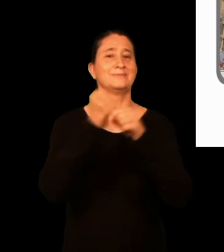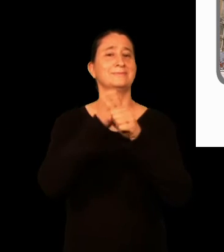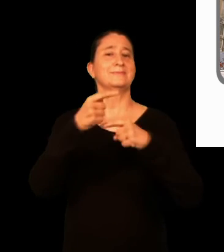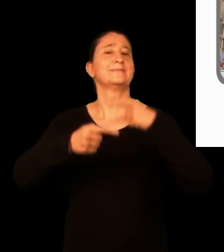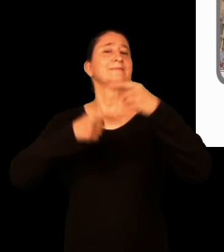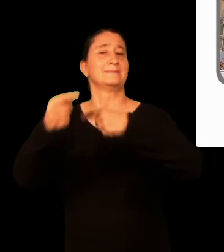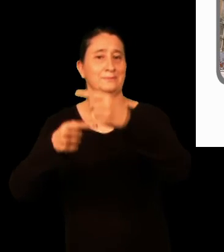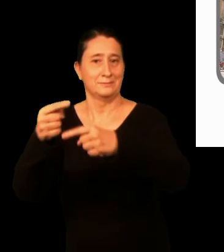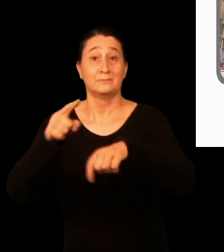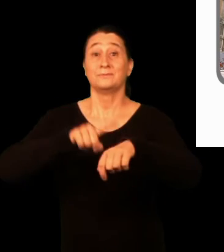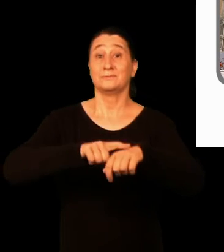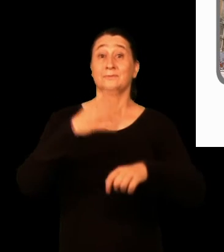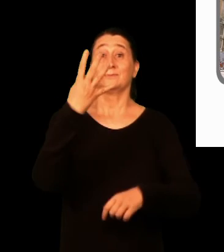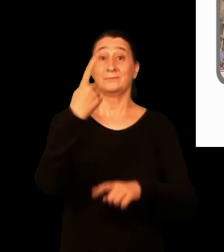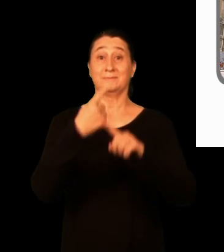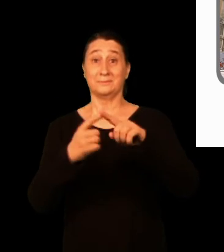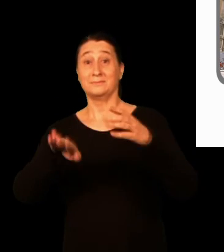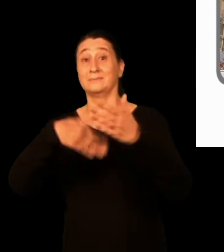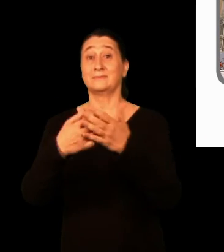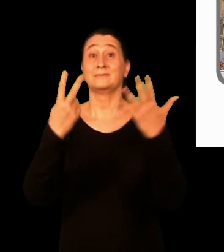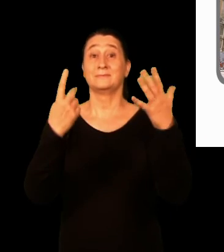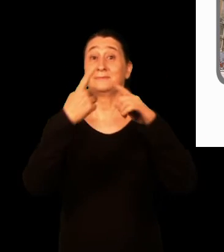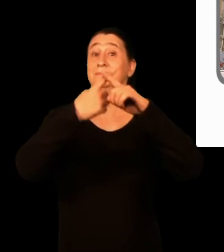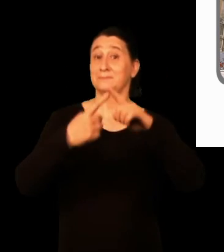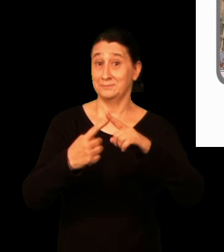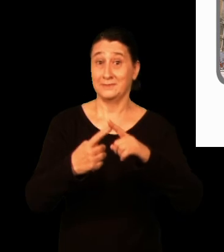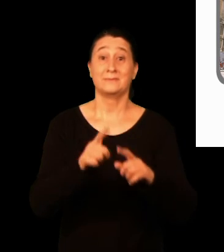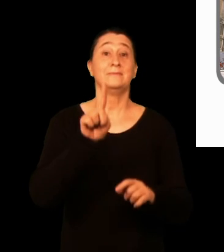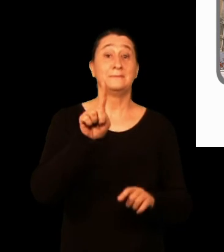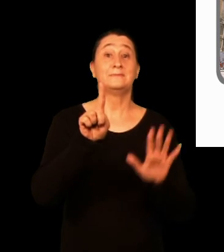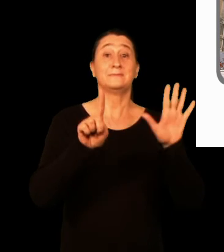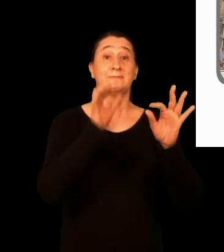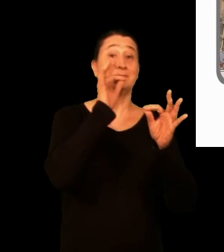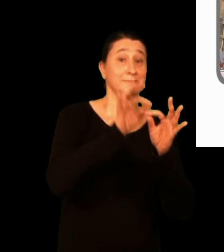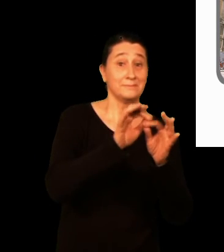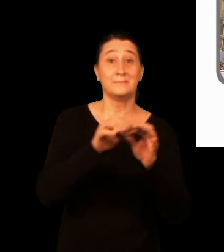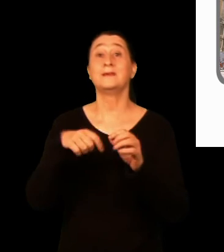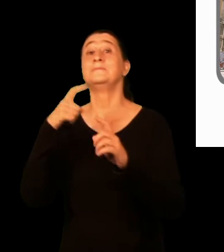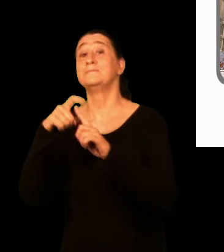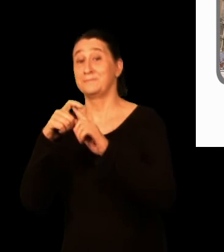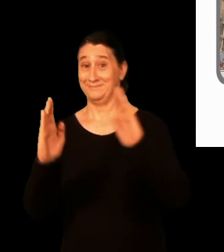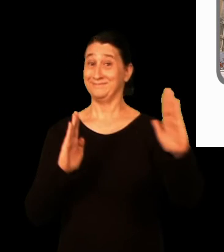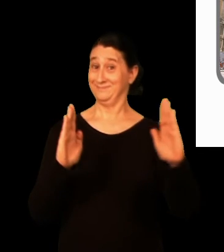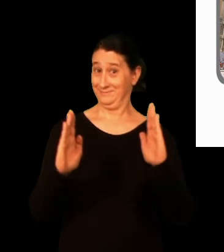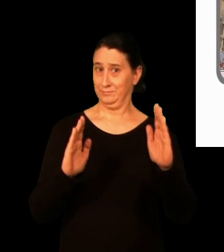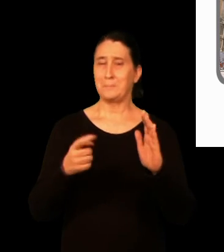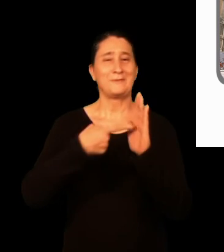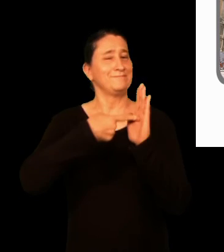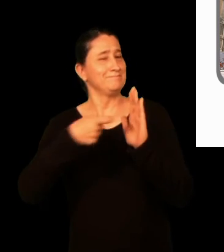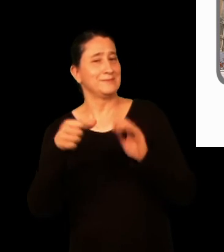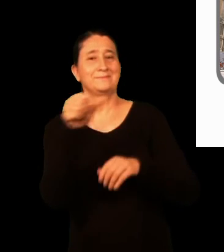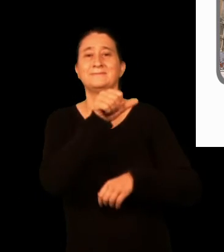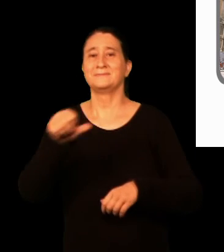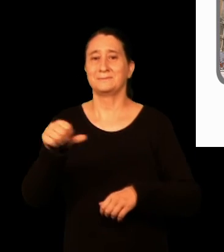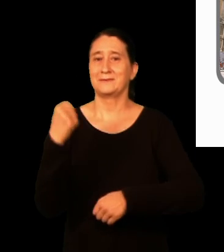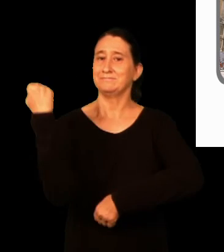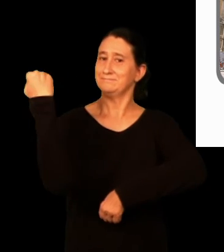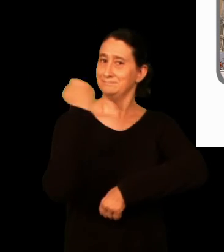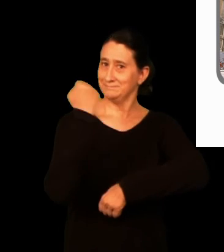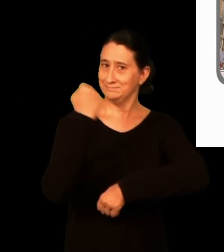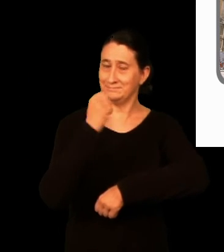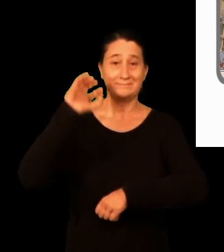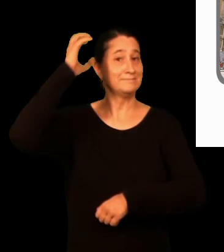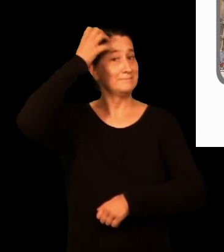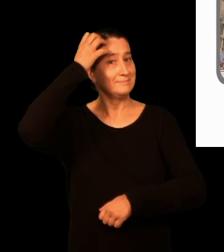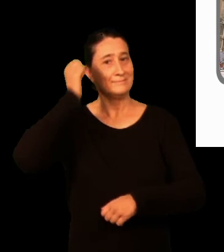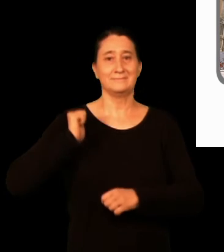Lau eta errietatik, zazpi eta errietara, iraiaren amazaitik maiatxera. Gabonetako,